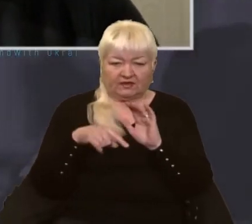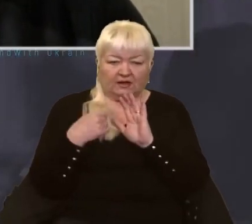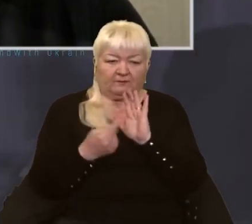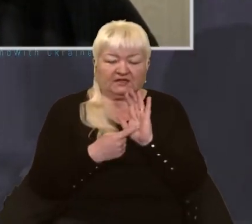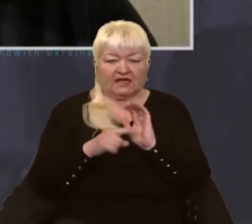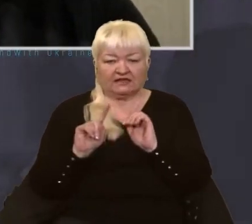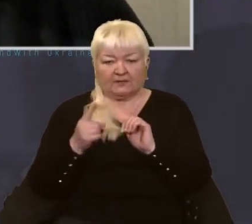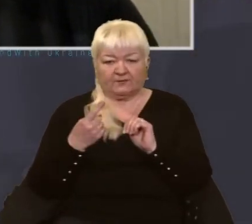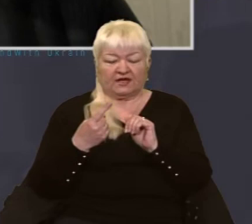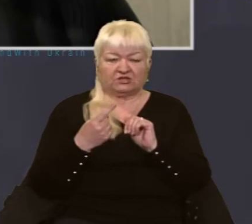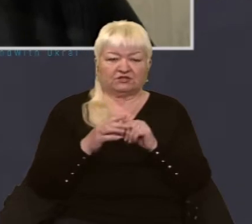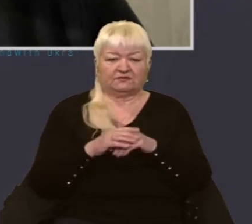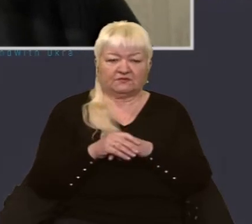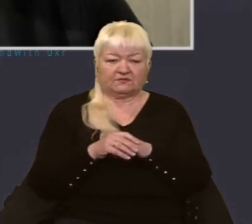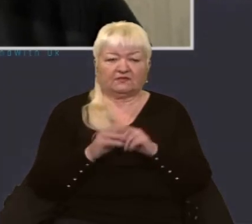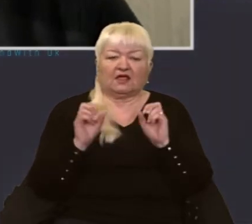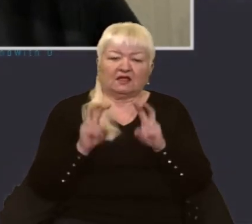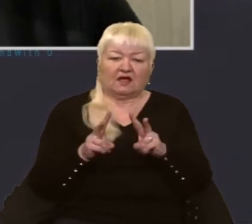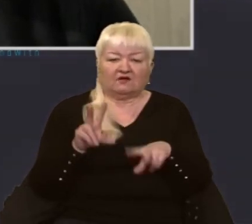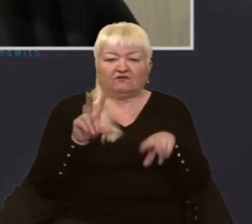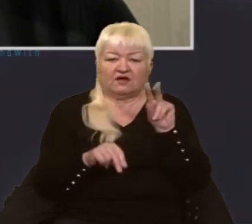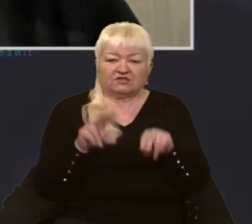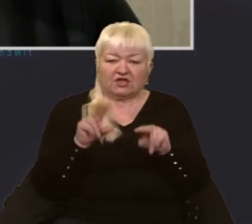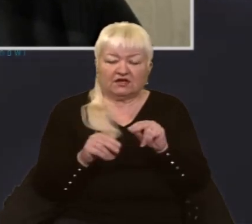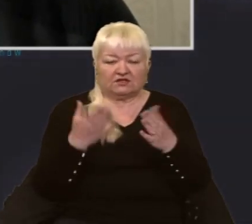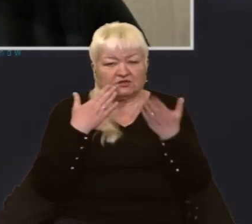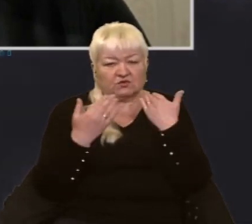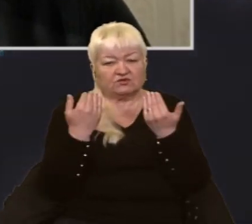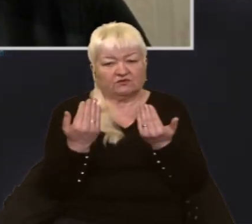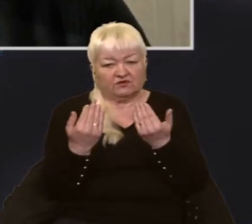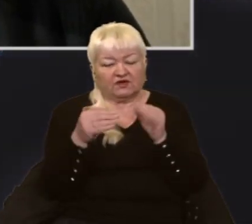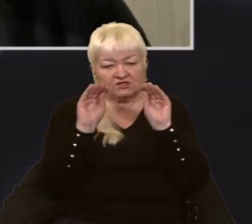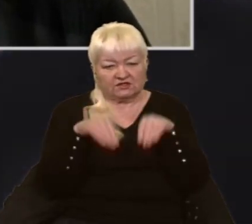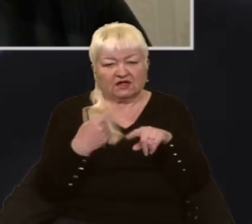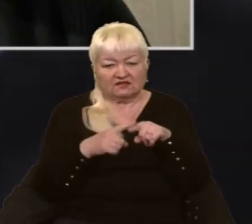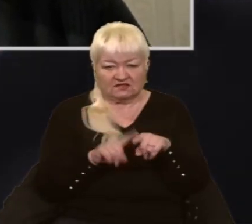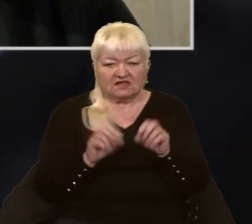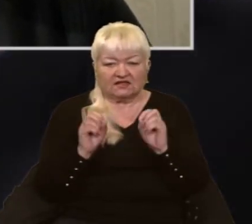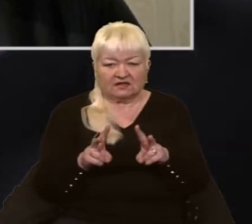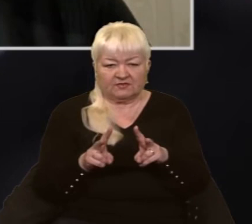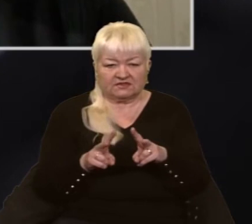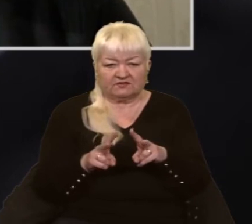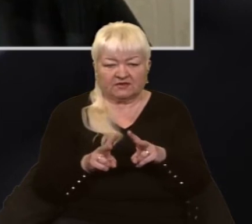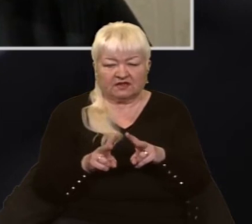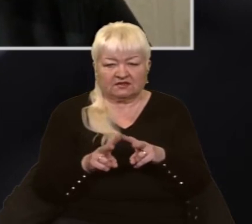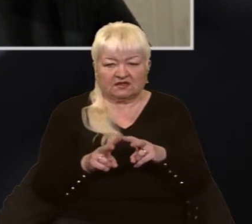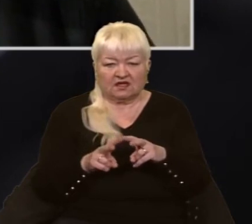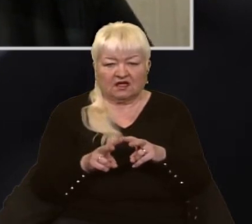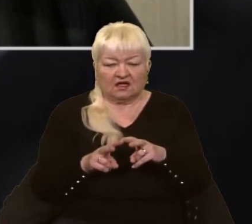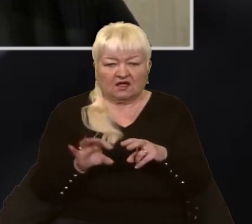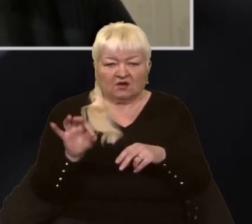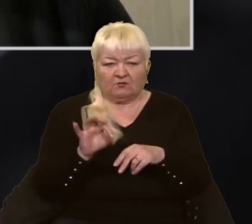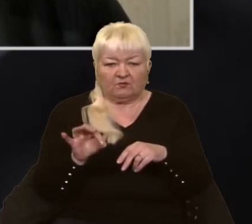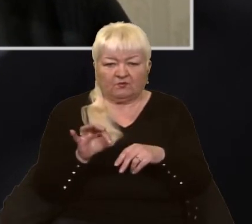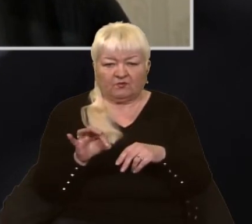перше. Як вважаєте, стосовно ваших даних, чи ця небезпека про інфільтрацію українських міст